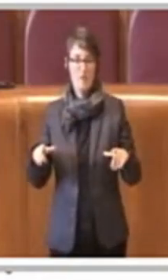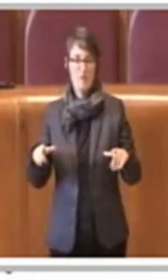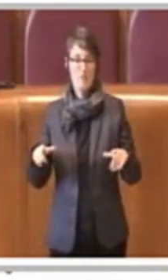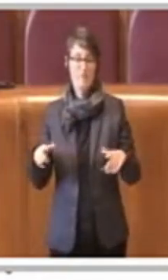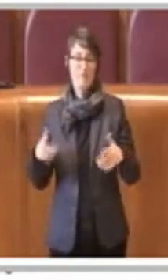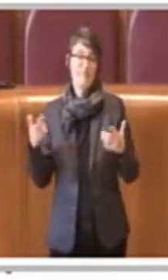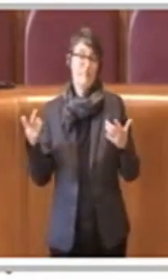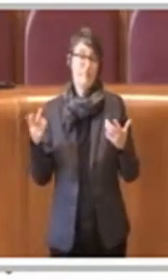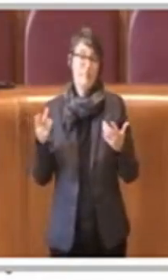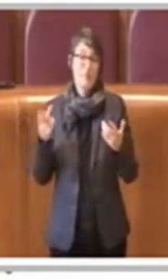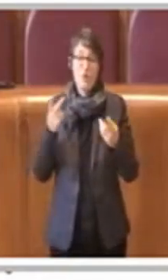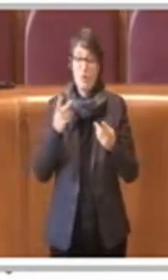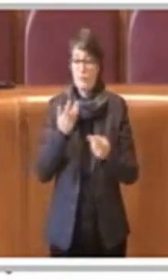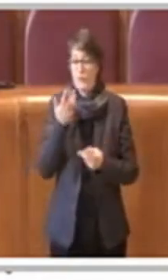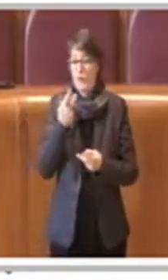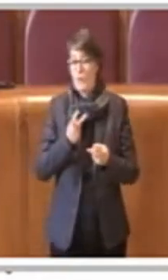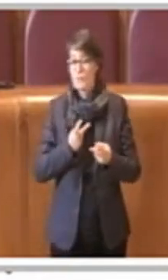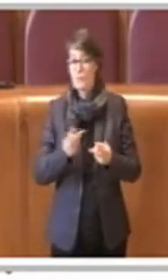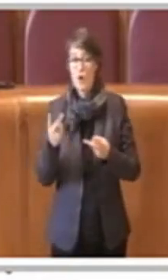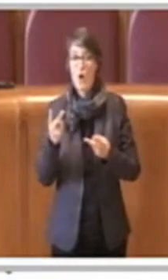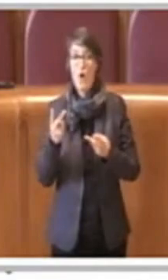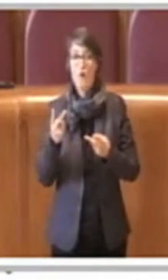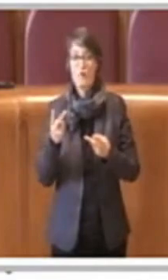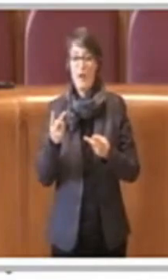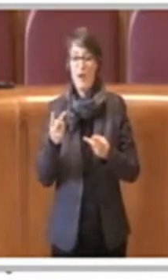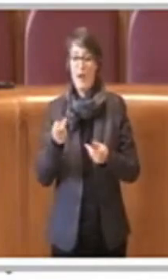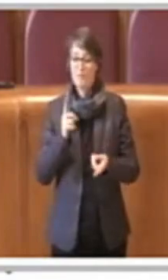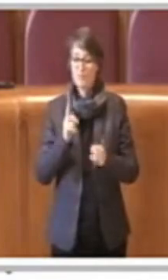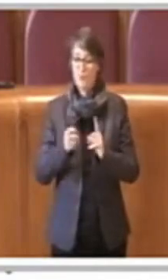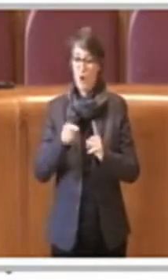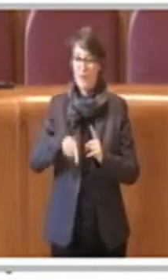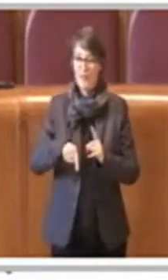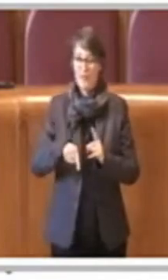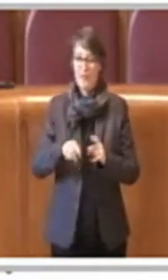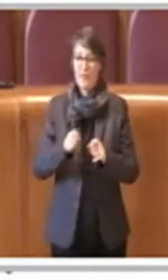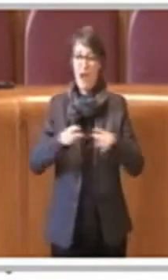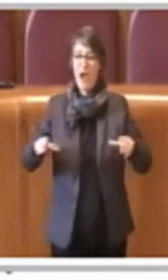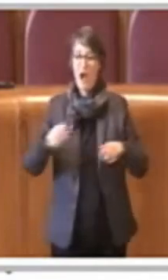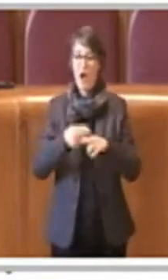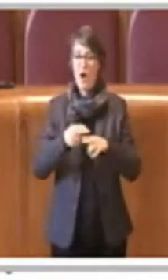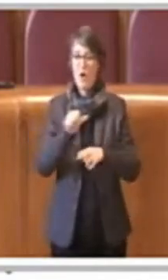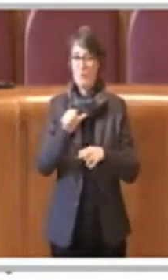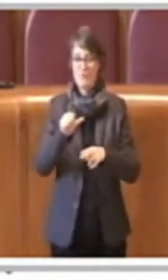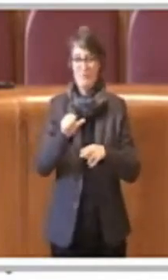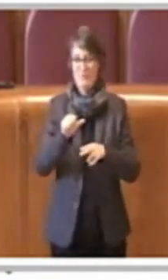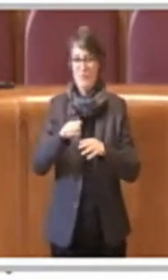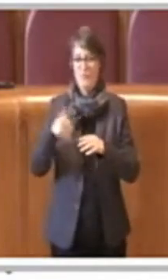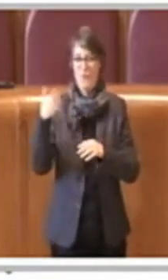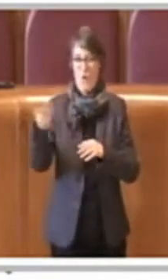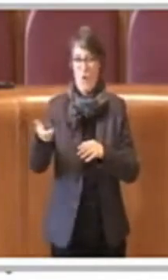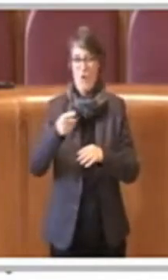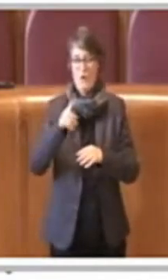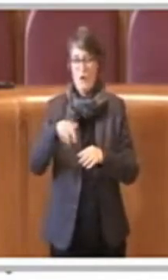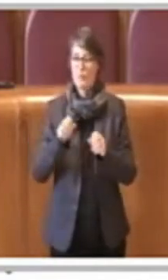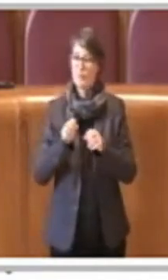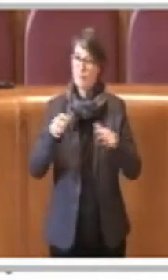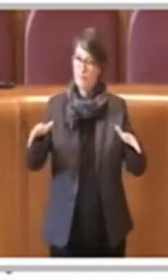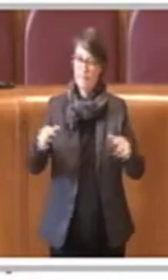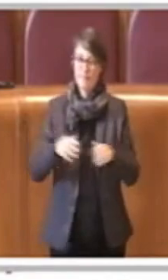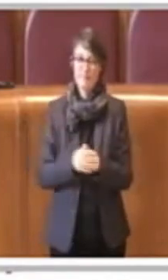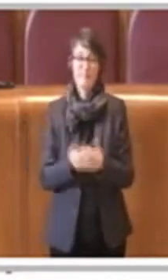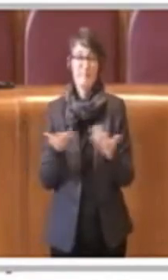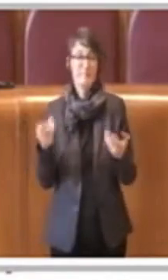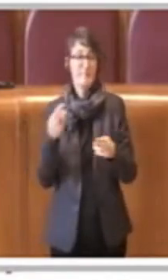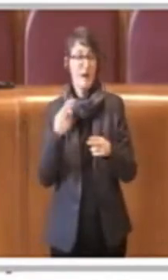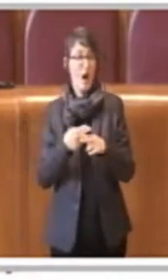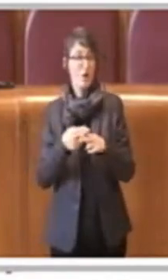politica ovviamente oltre i confini romani. Come sappiamo Roma è il comune agricolo più